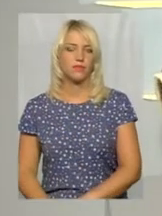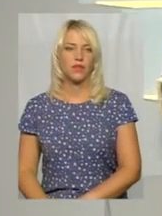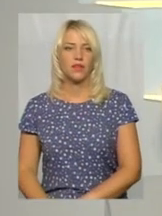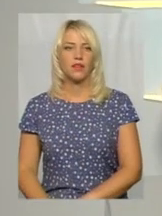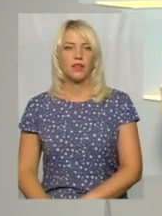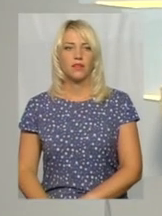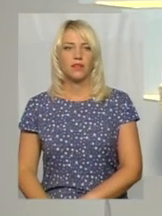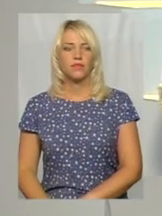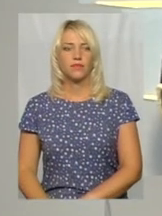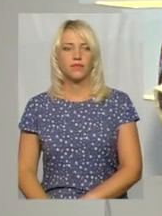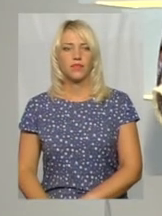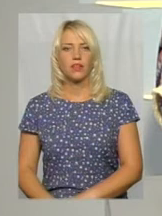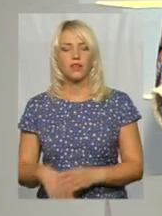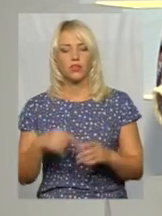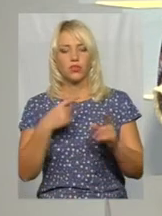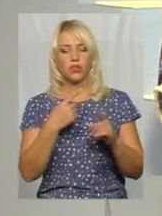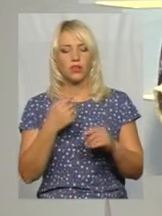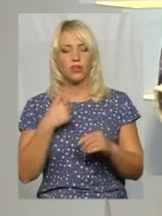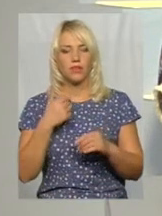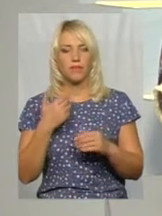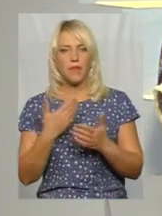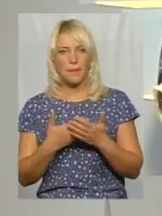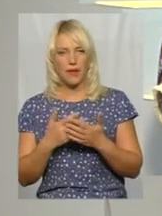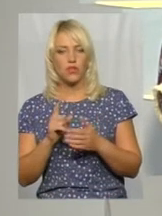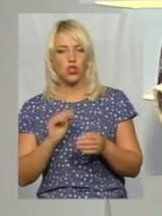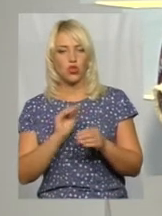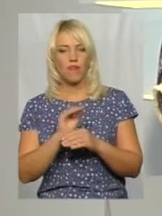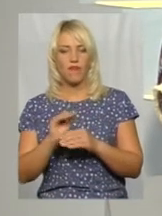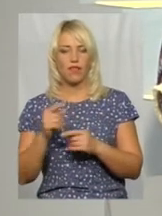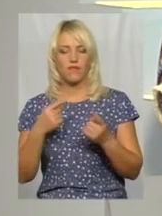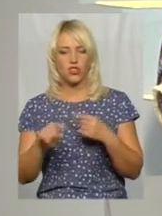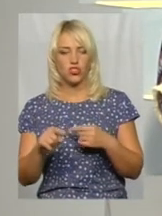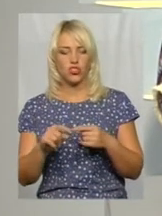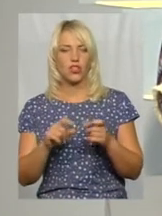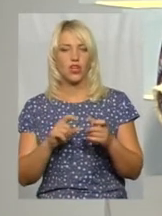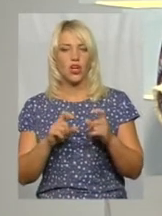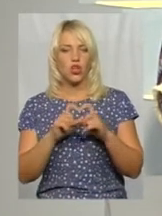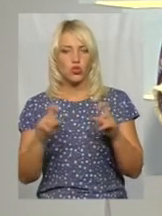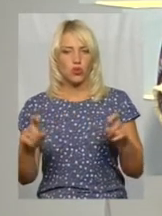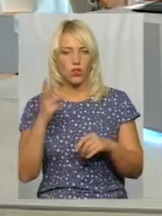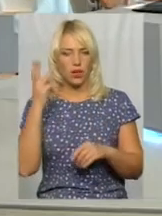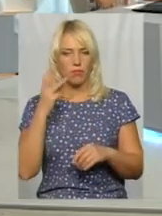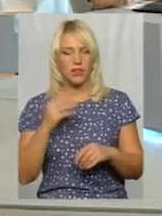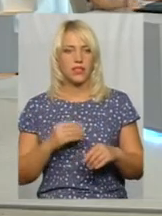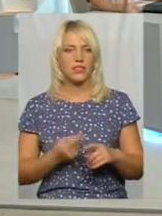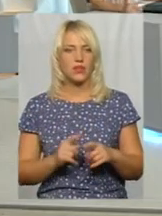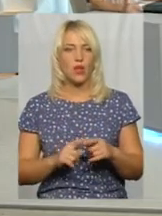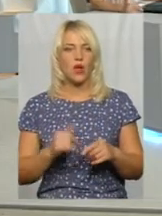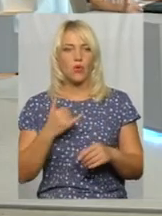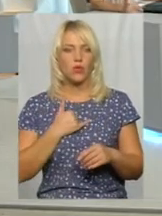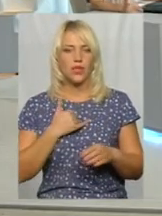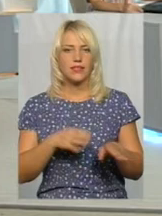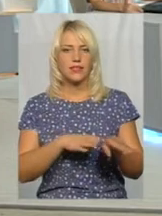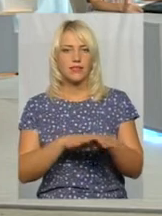Пані Галино, напевно ж, додавали класи і в інших школах в Хмельницькому, так? Безумовно. В нас тільки в основному